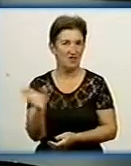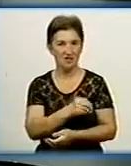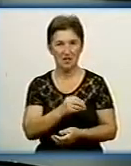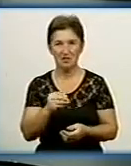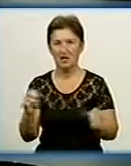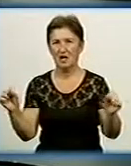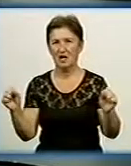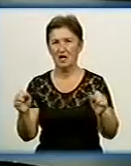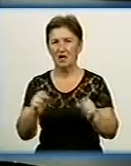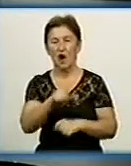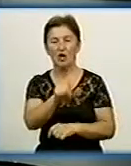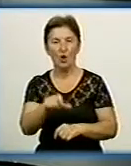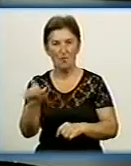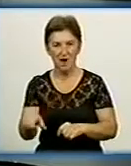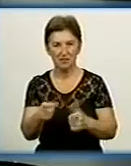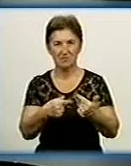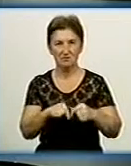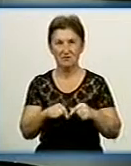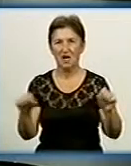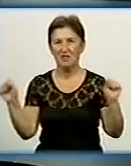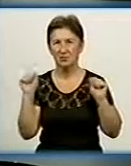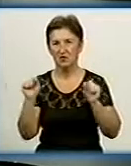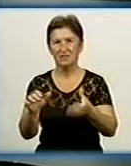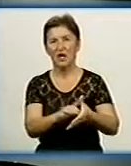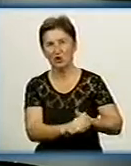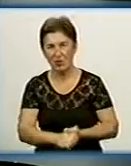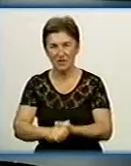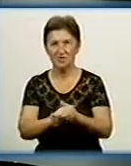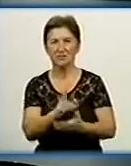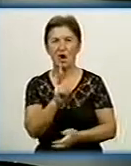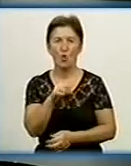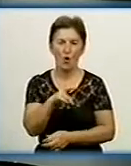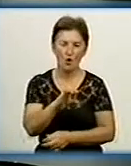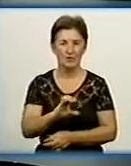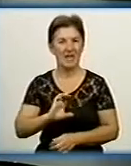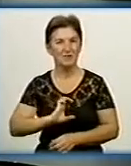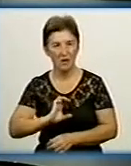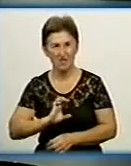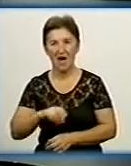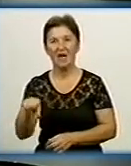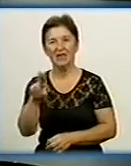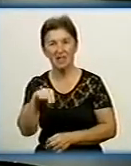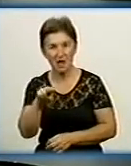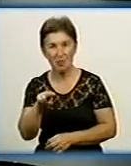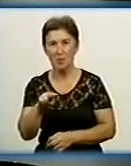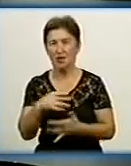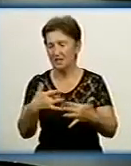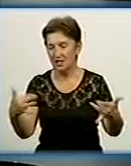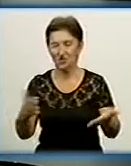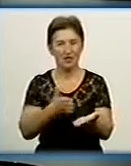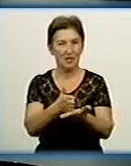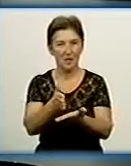громадські організації, фізкультурно-спортивні товариства, колос, Дінамо, Спартак, інший напрямок.